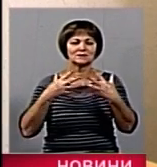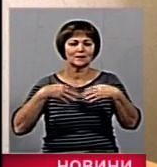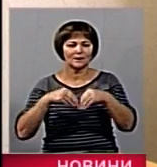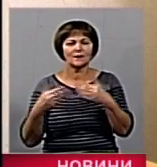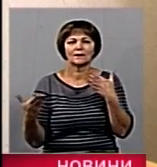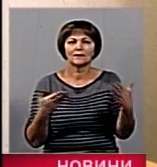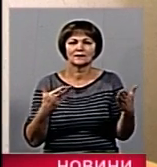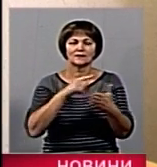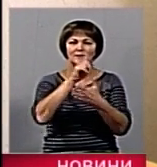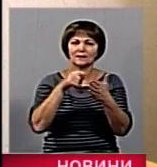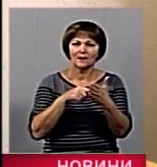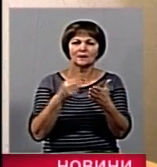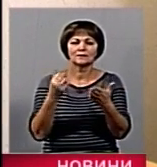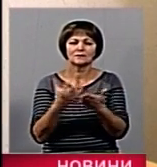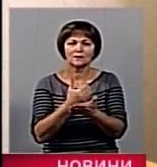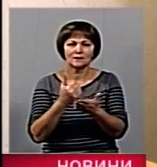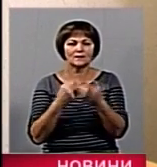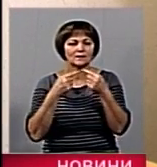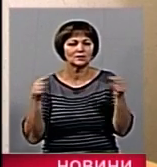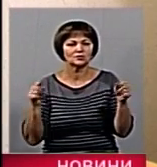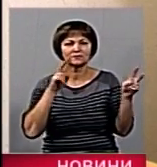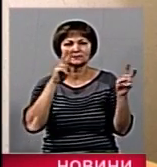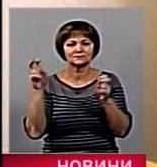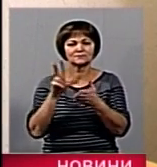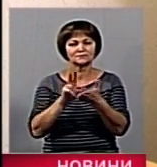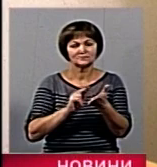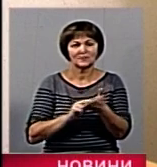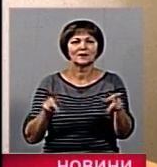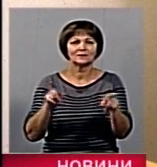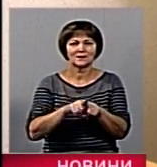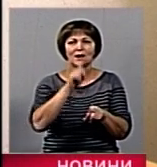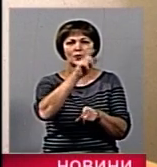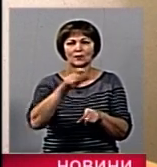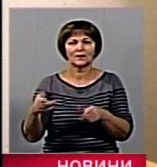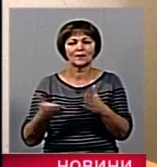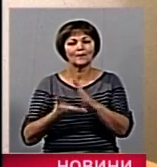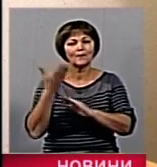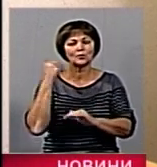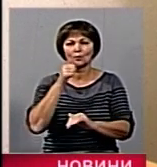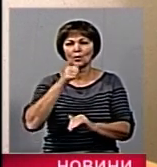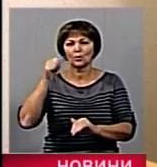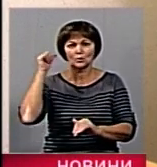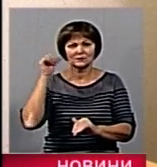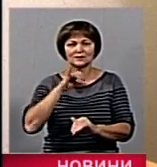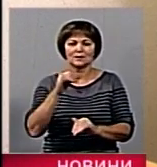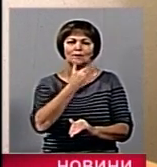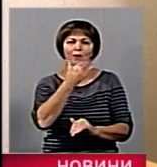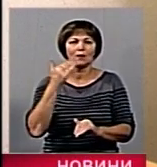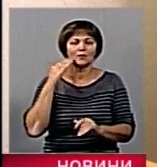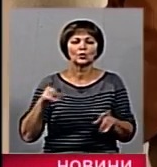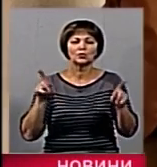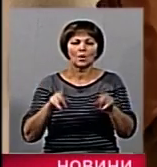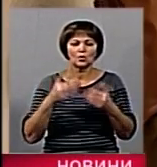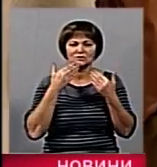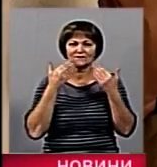питання з доходами іншого зразка, то надходять ті самі громадяни, які були в минулому році. Ну і багато також звернень